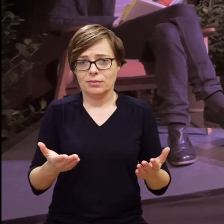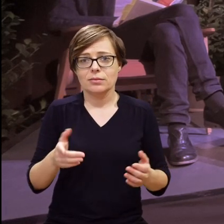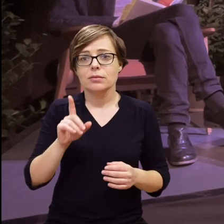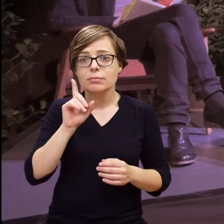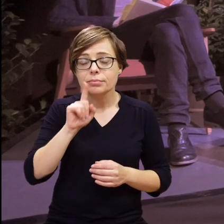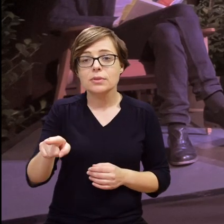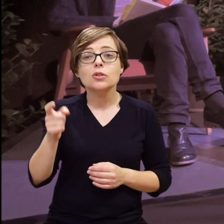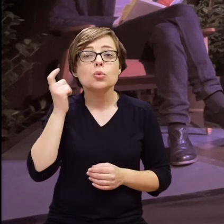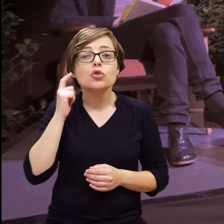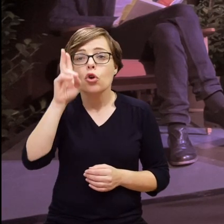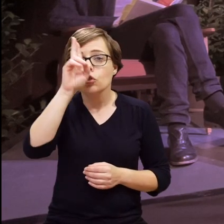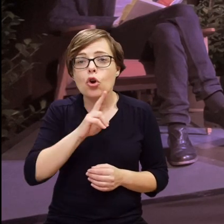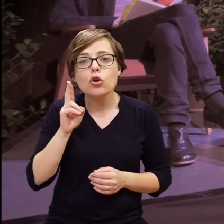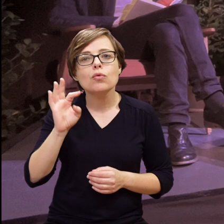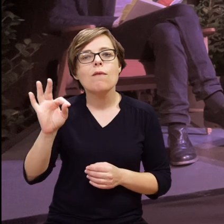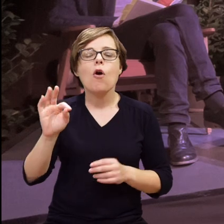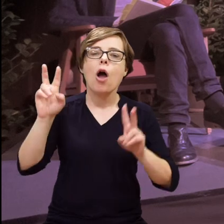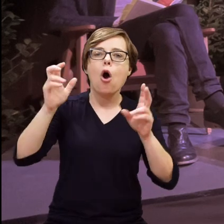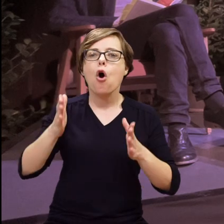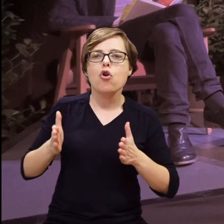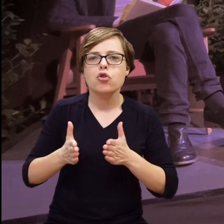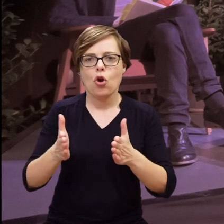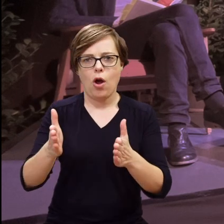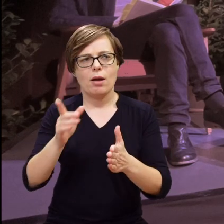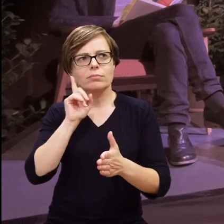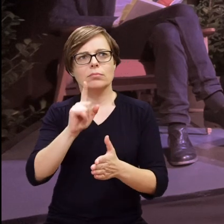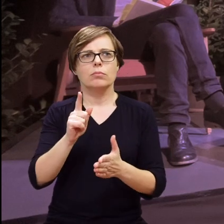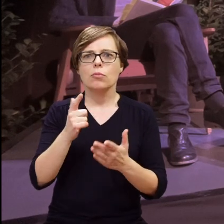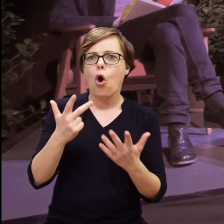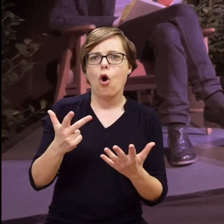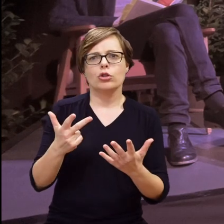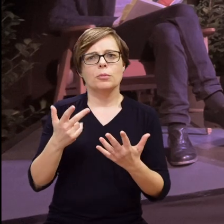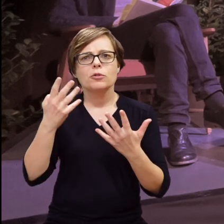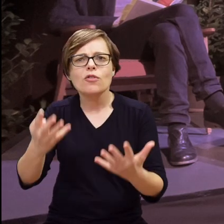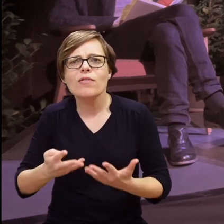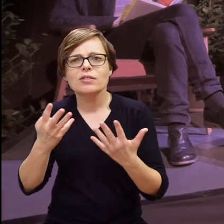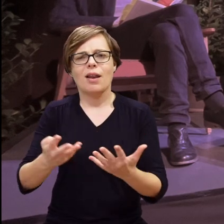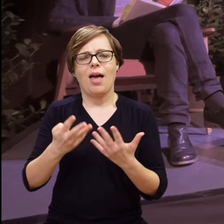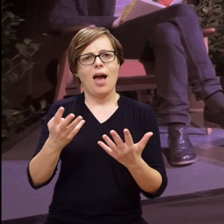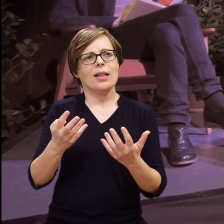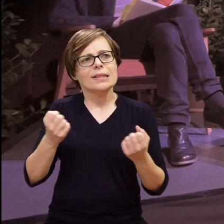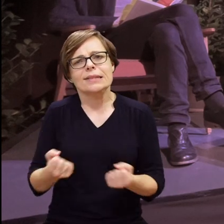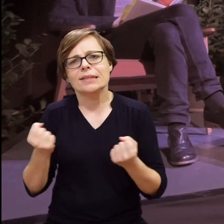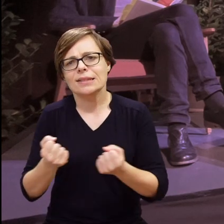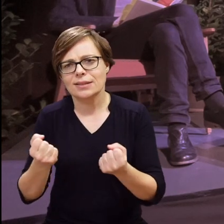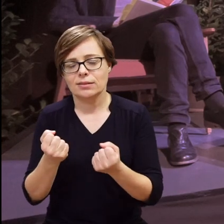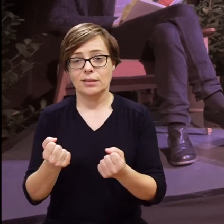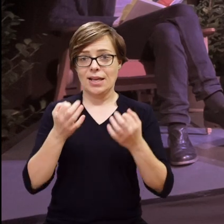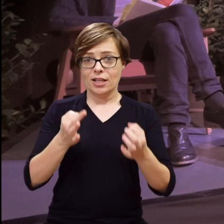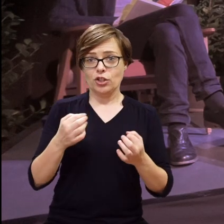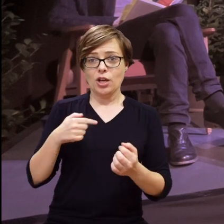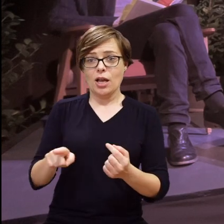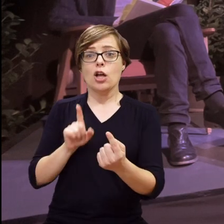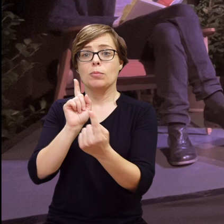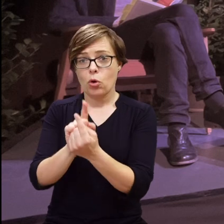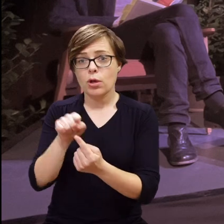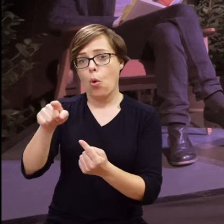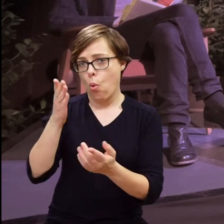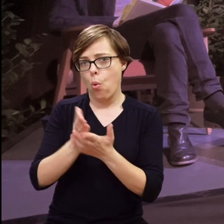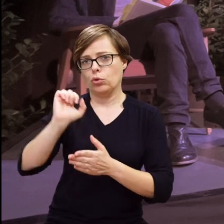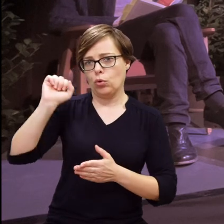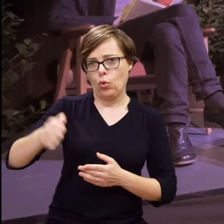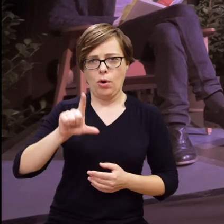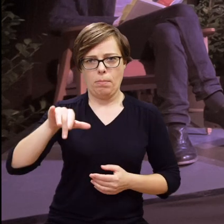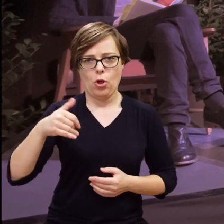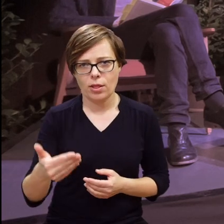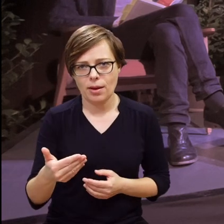to się dzieje dzisiaj, właściwie ta droga tych słyszących rodziców, taka, która trwała osiem, dziewięć lat, żeby dzisiaj, kiedy